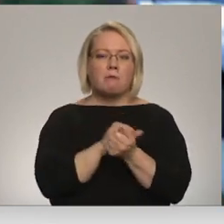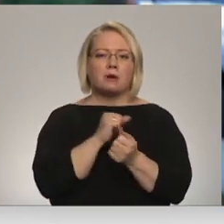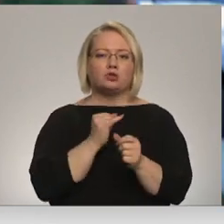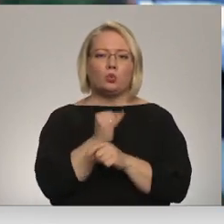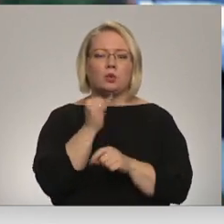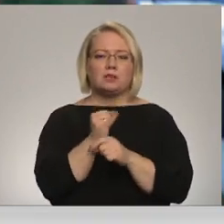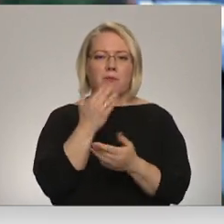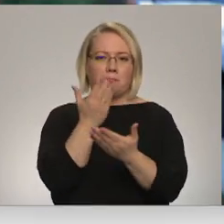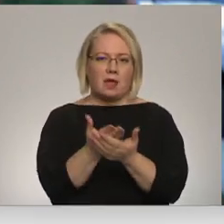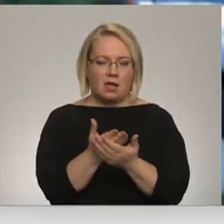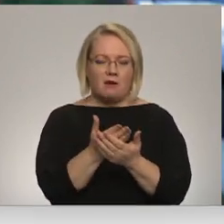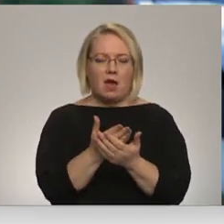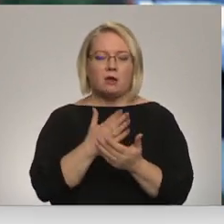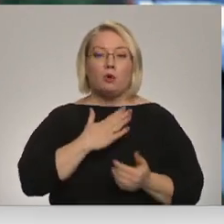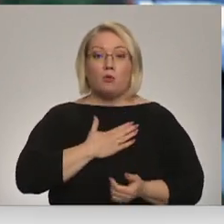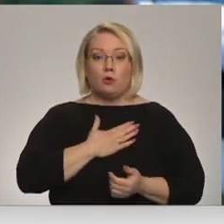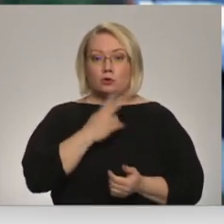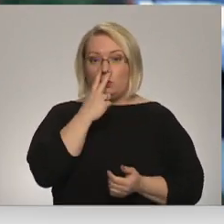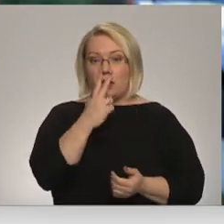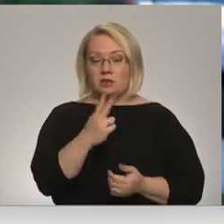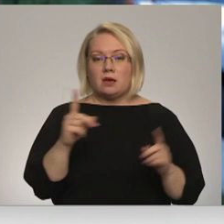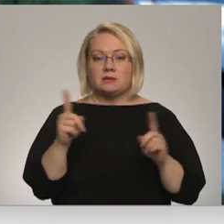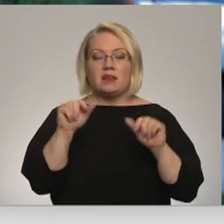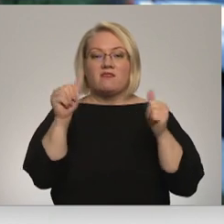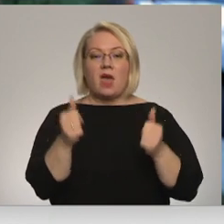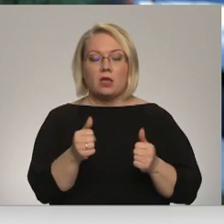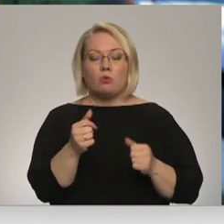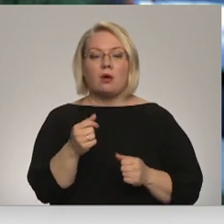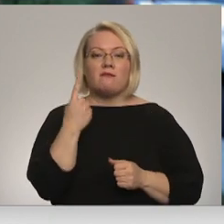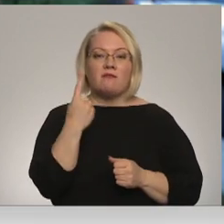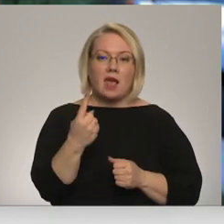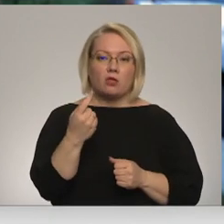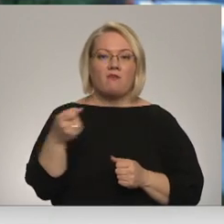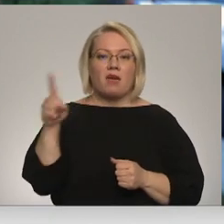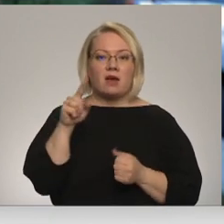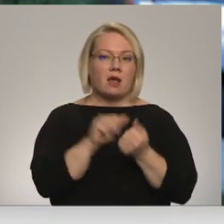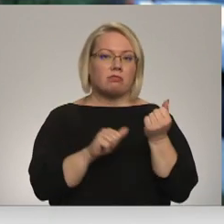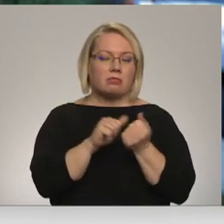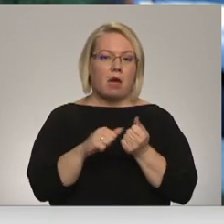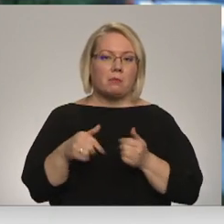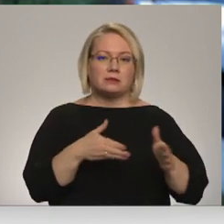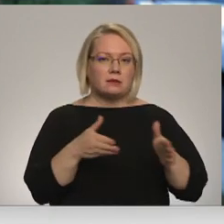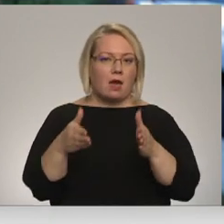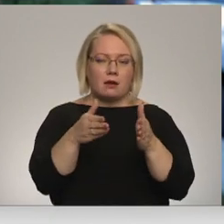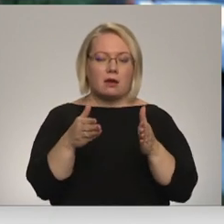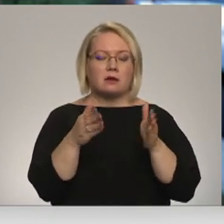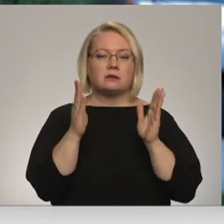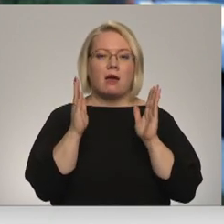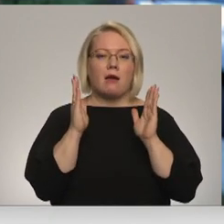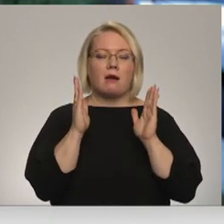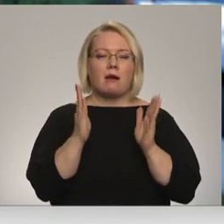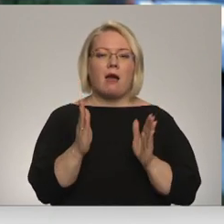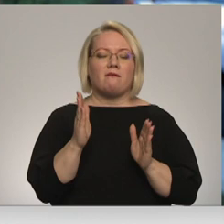redzējums ir veidot vismaz vienu vai vairākas dabas takas, kā tas varētu būt, lai